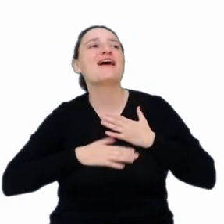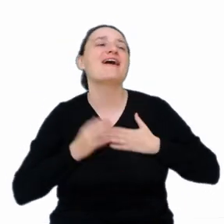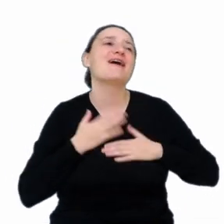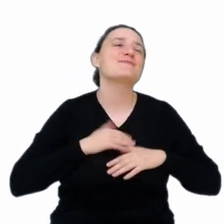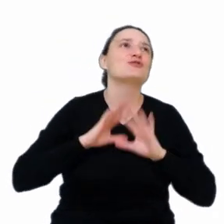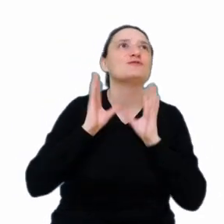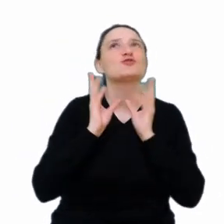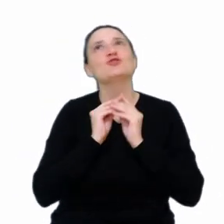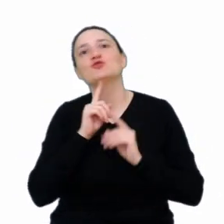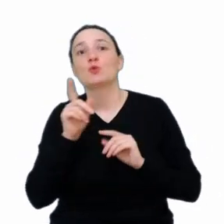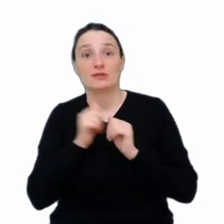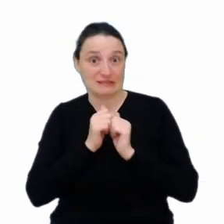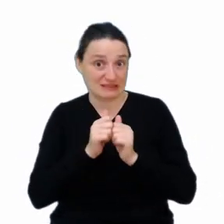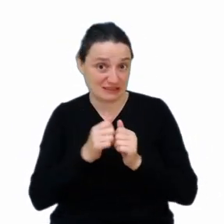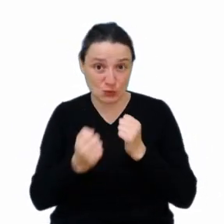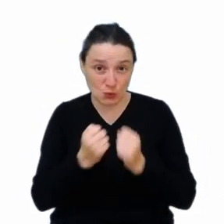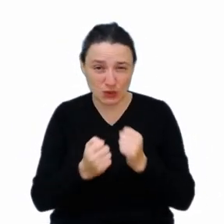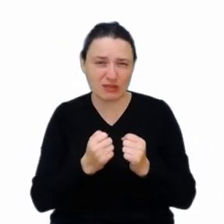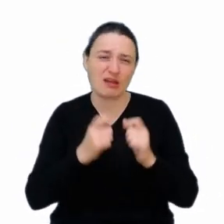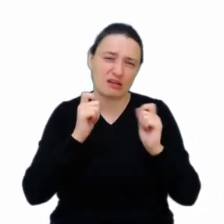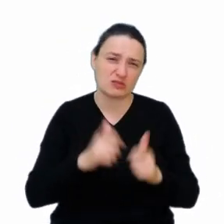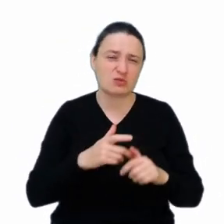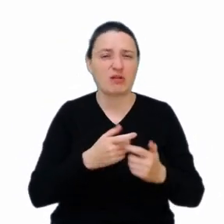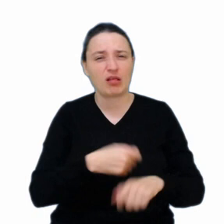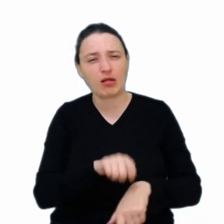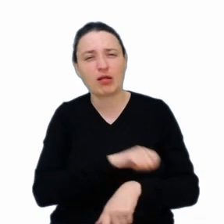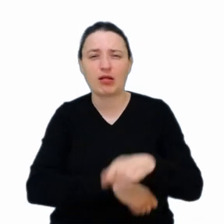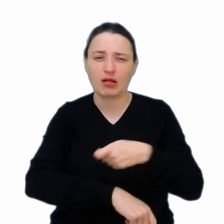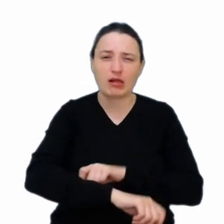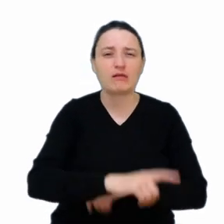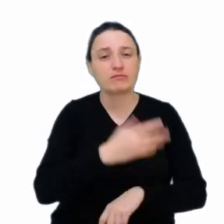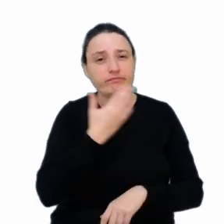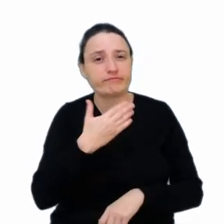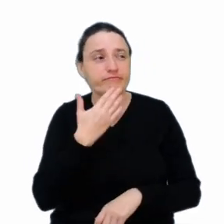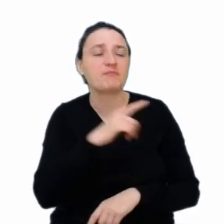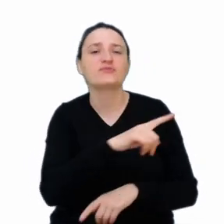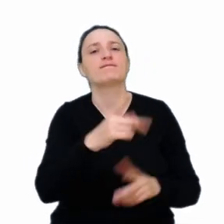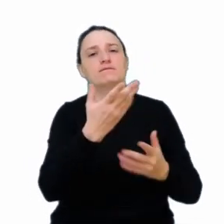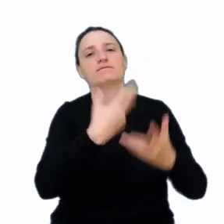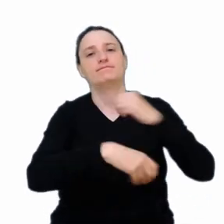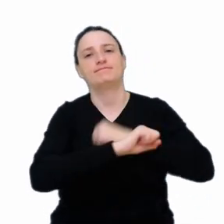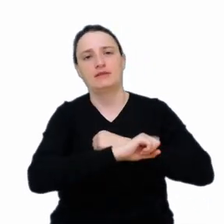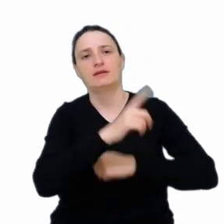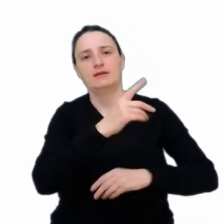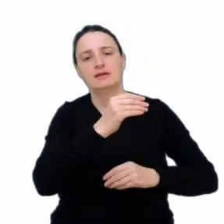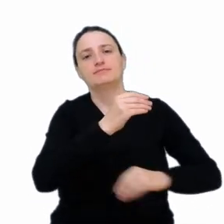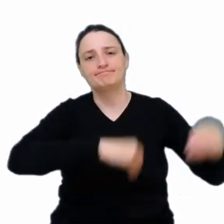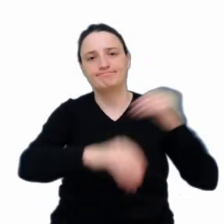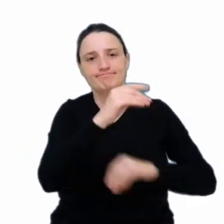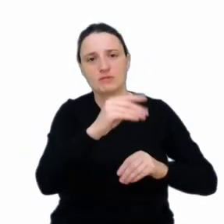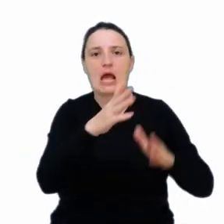zadania, które są trudne, żmudne, wykonują za nich roboty, automaty i generalnie